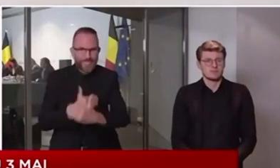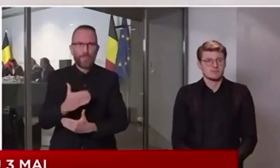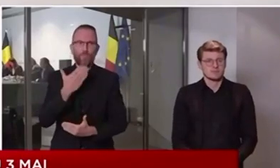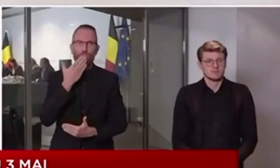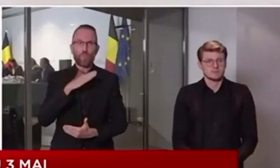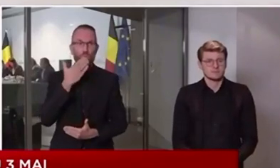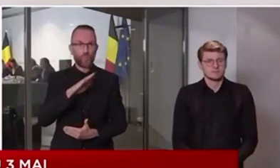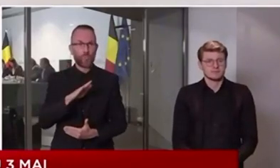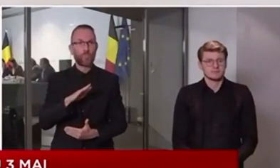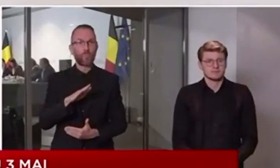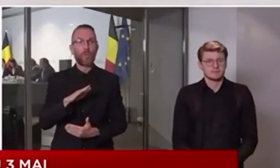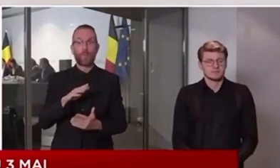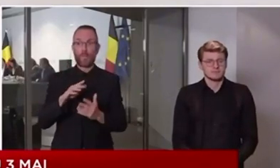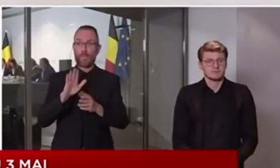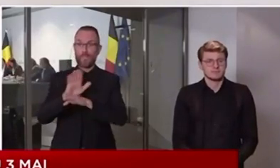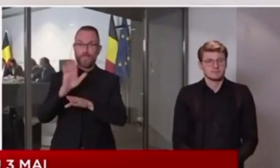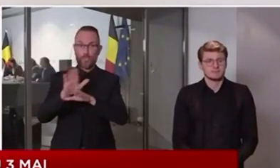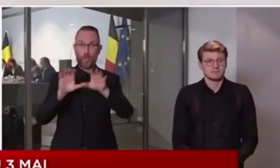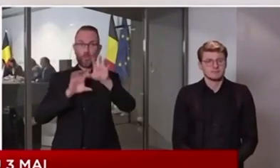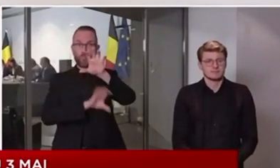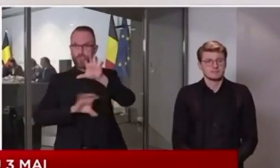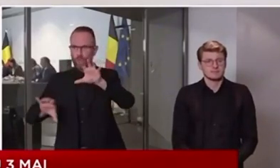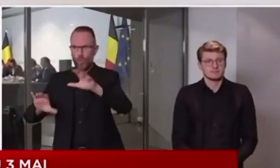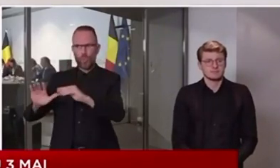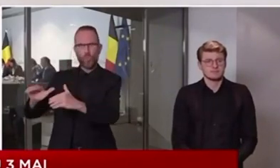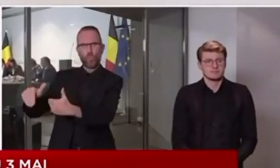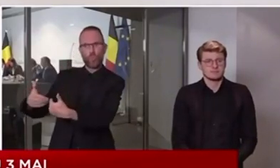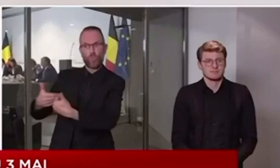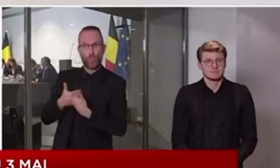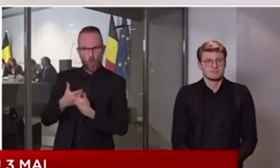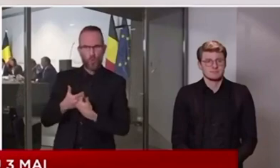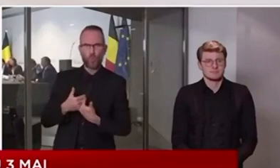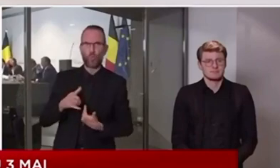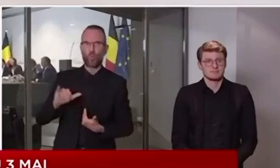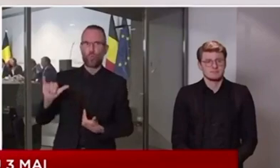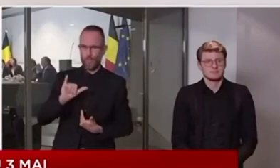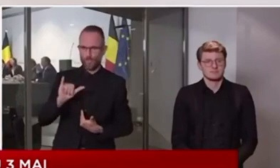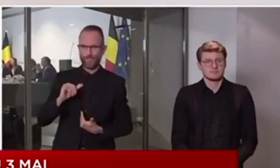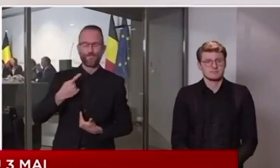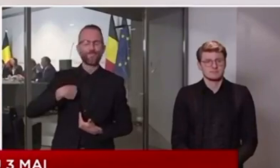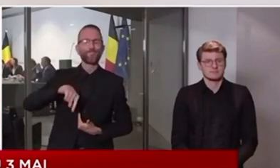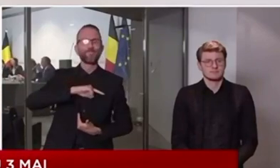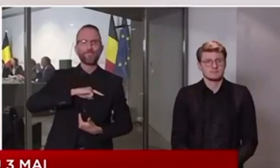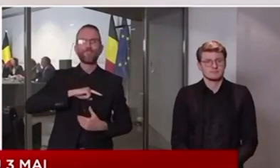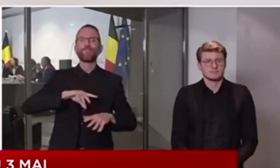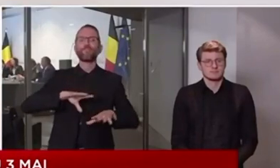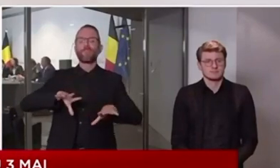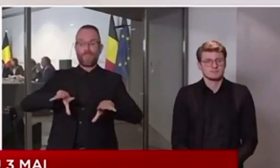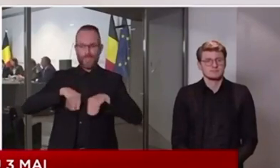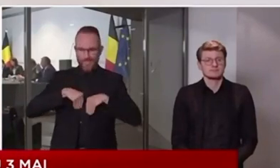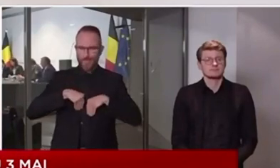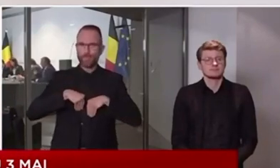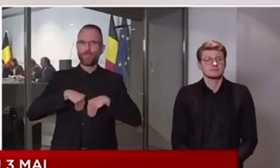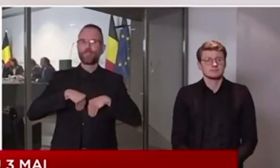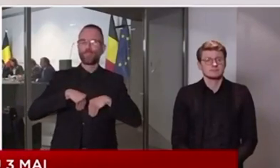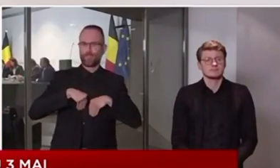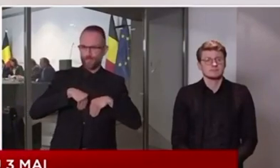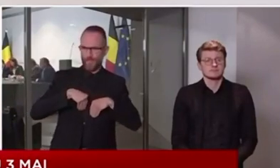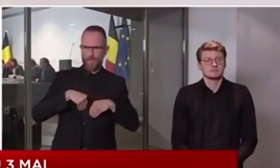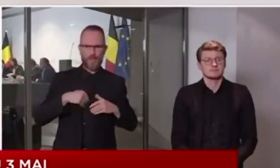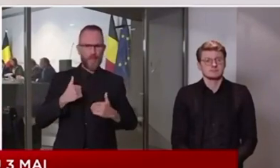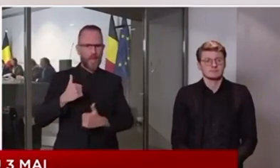fédérées en mettant à disposition de ces établissements des moyens supplémentaires via la défense.